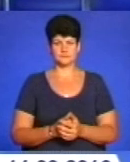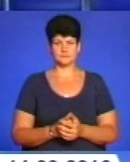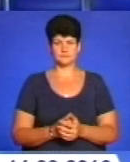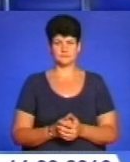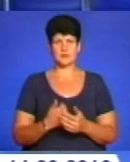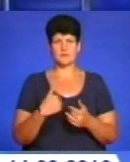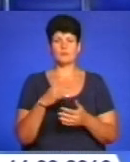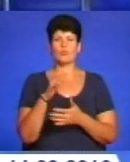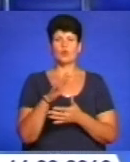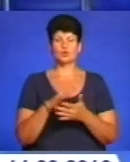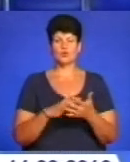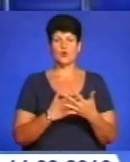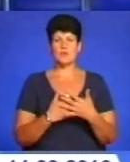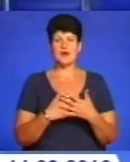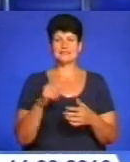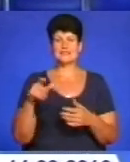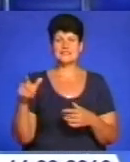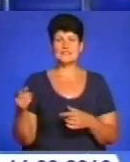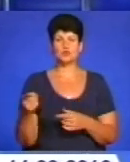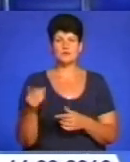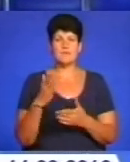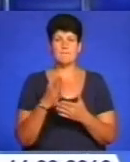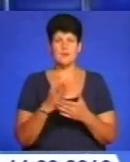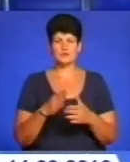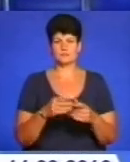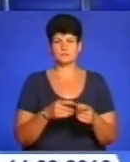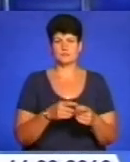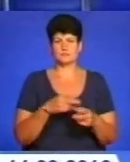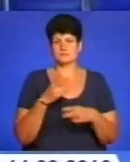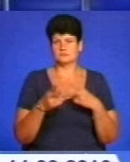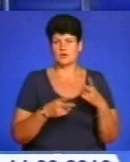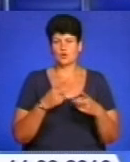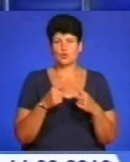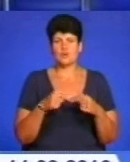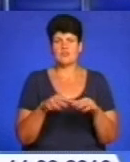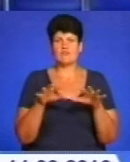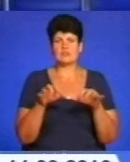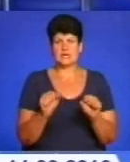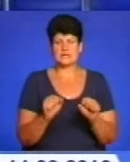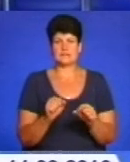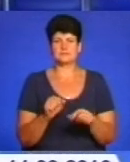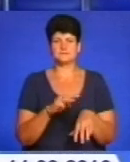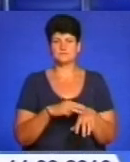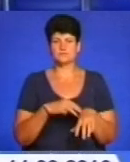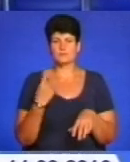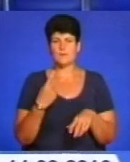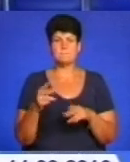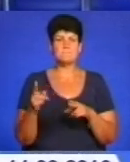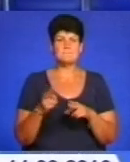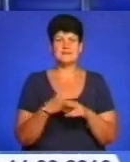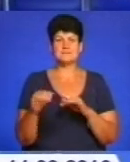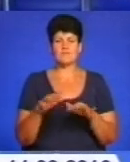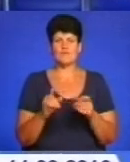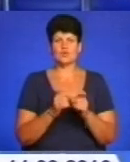І ми продовжуємо, громадські активісти Тернопільщини мають претензій до органів влади та силових структур області. Бездіяльність в боротьбі з